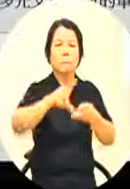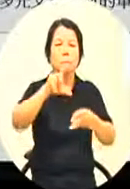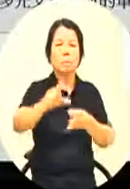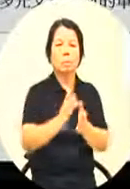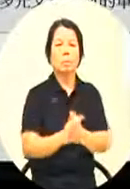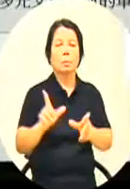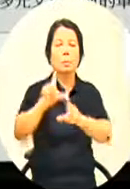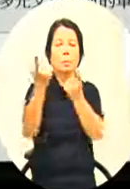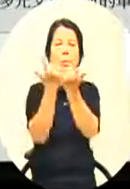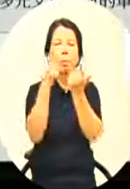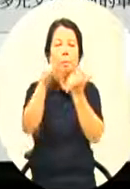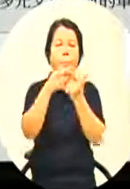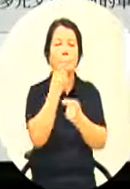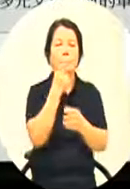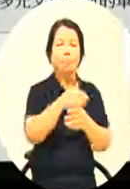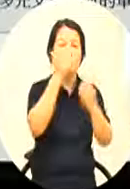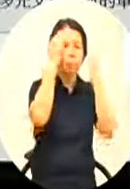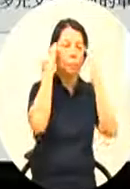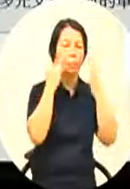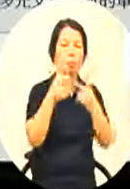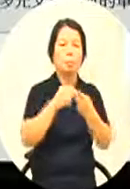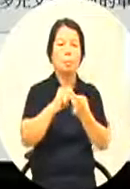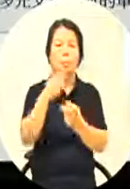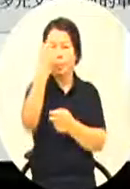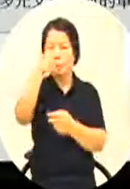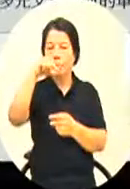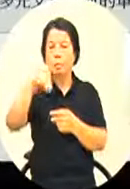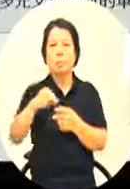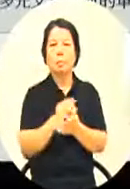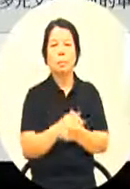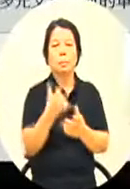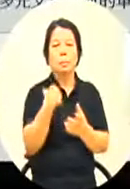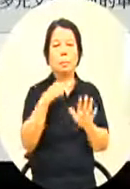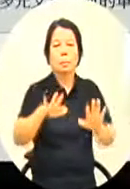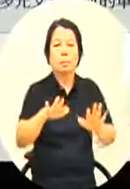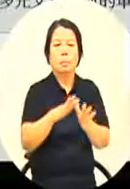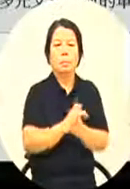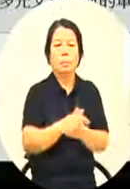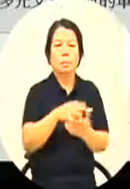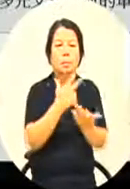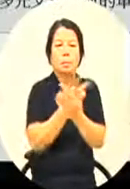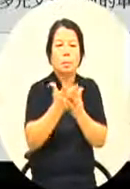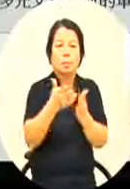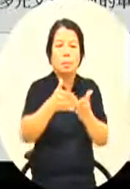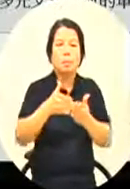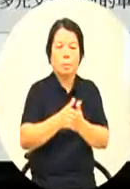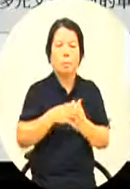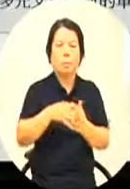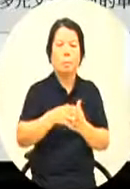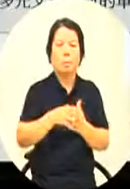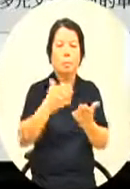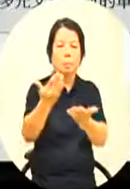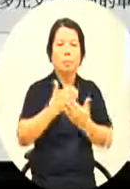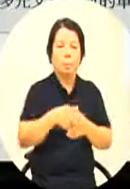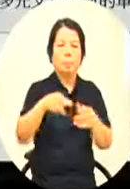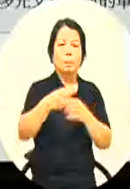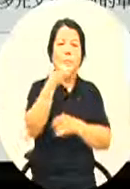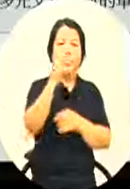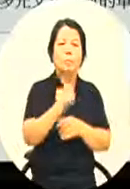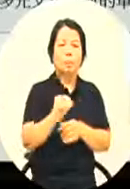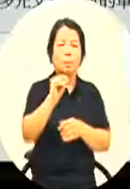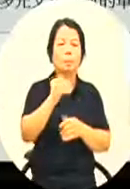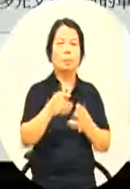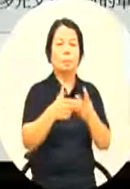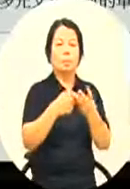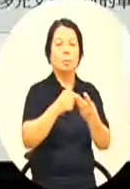亚东北亚的韩国还有东南亚的菲律宾希望说将台湾的艺术能量带进去这些区域三百万第二